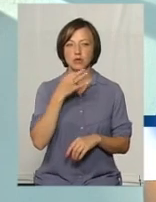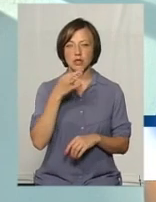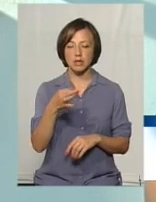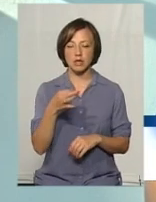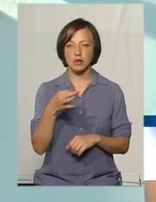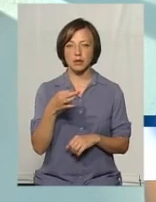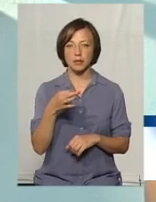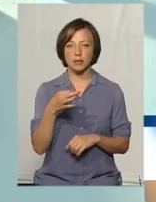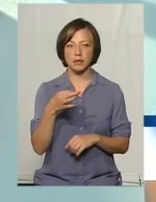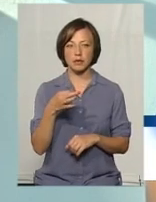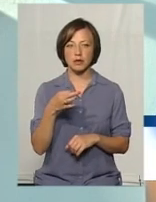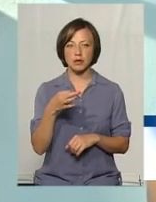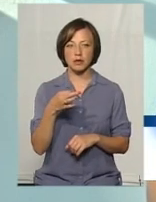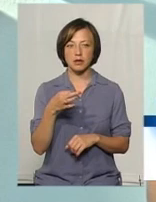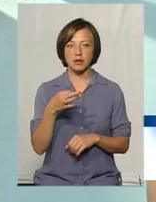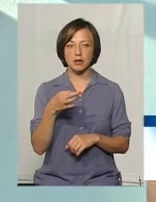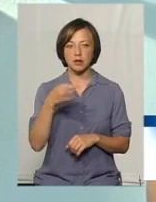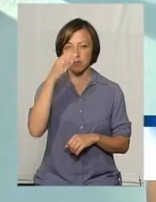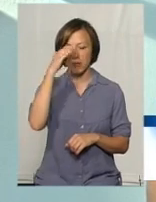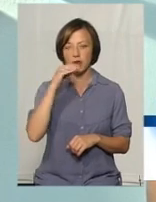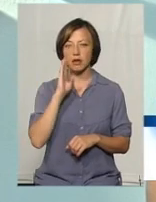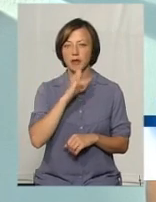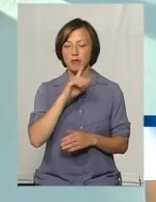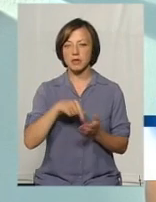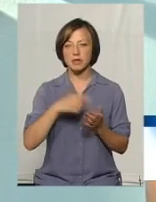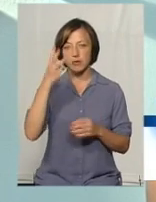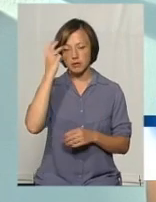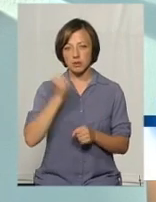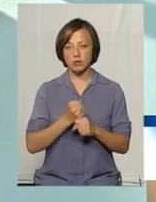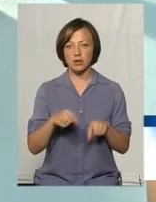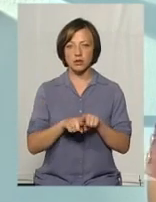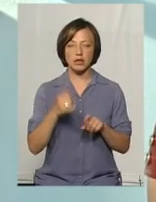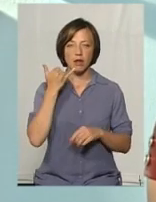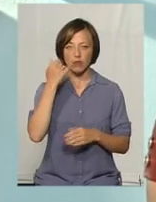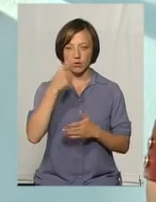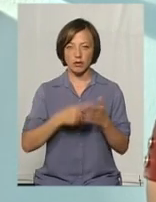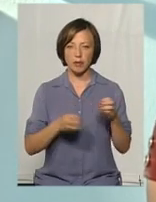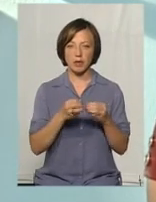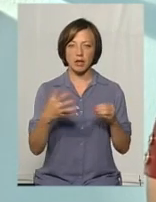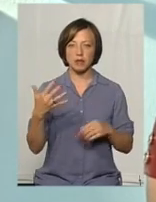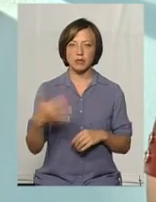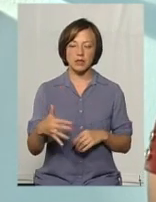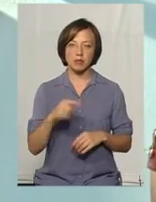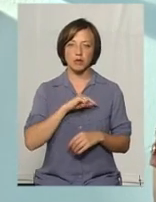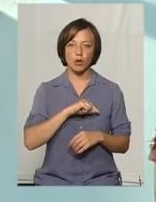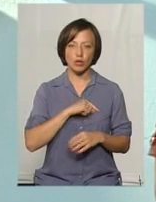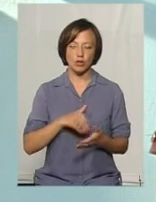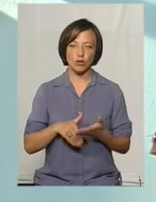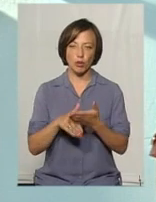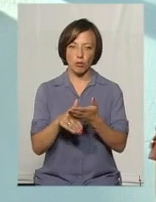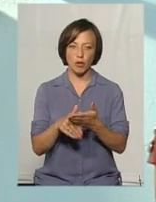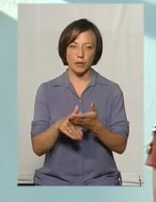батькам, що в місті Хмельницькому працює також телефон довіри 15 50. Це психологічна